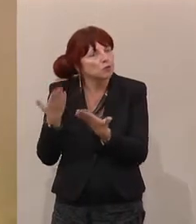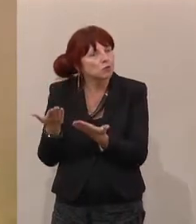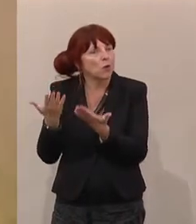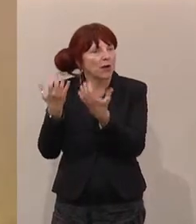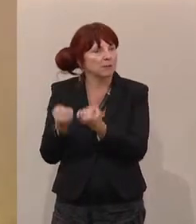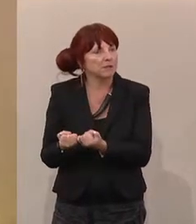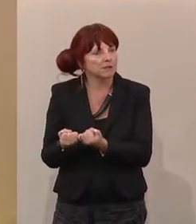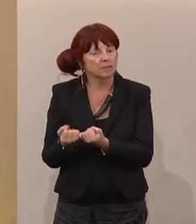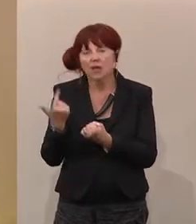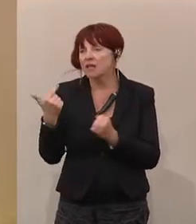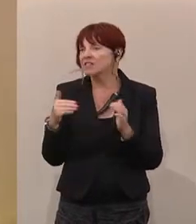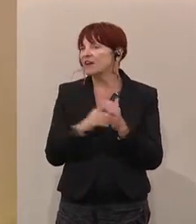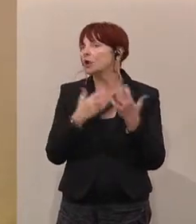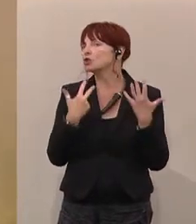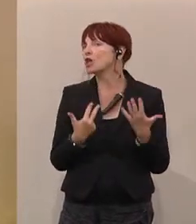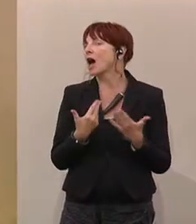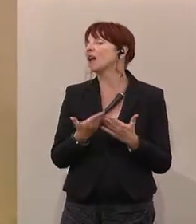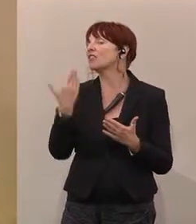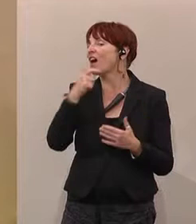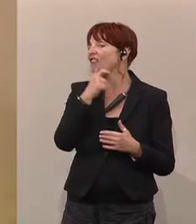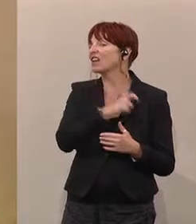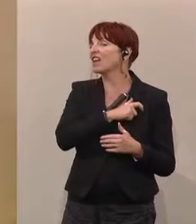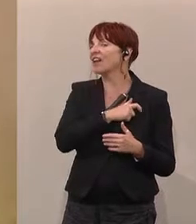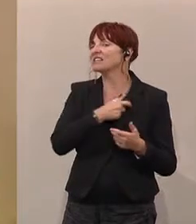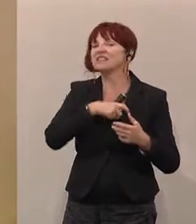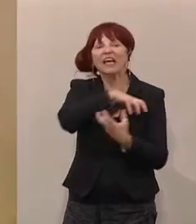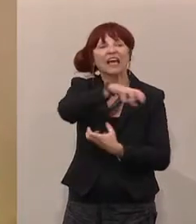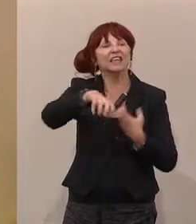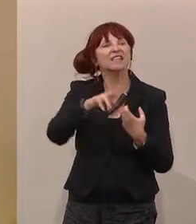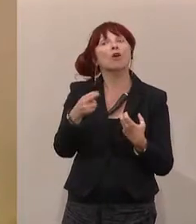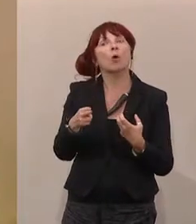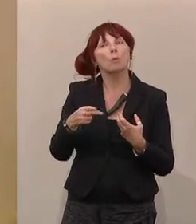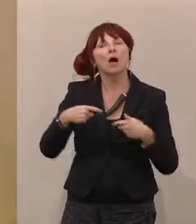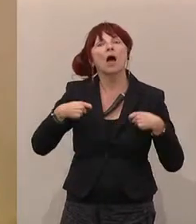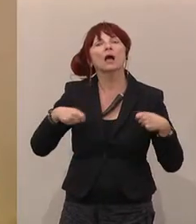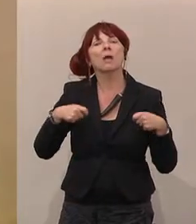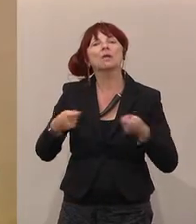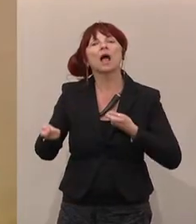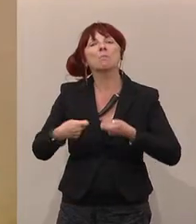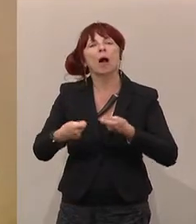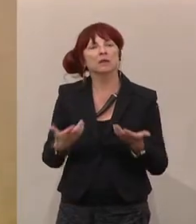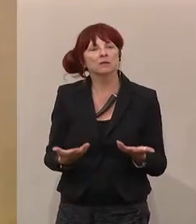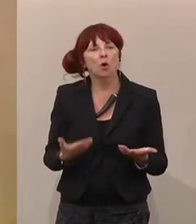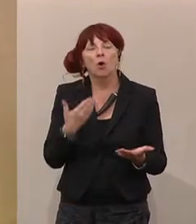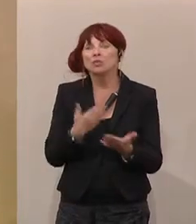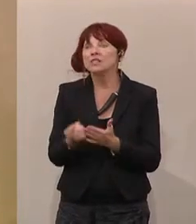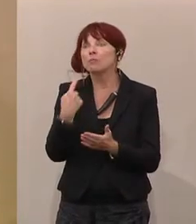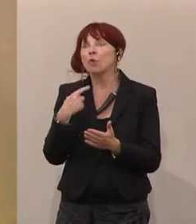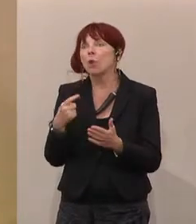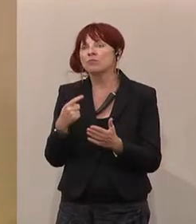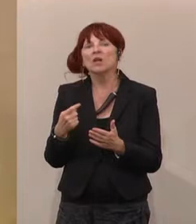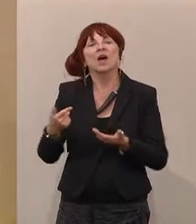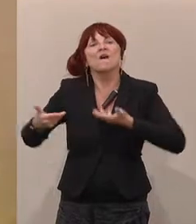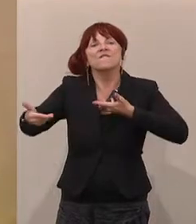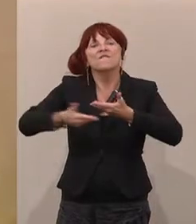die große Finanzkrise ausgelöst? Das war der Kapitalmarkt, der sie ausgelöst hat und in Folge hat sich dann die große Wirtschaftskrise entwickelt, die